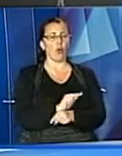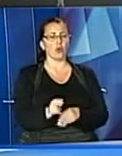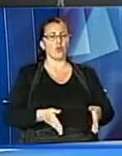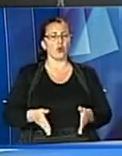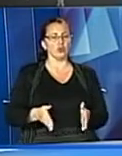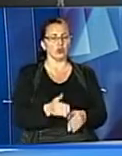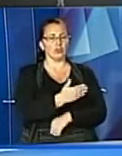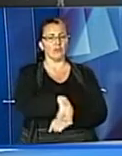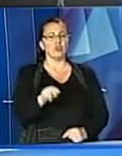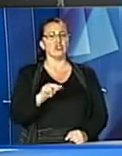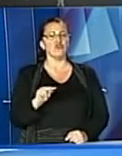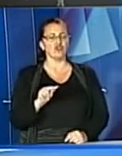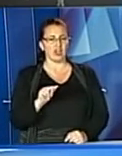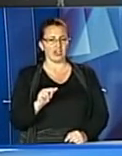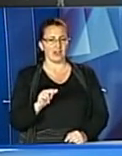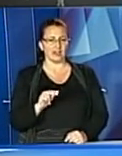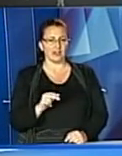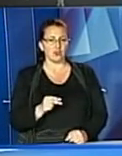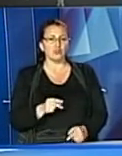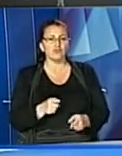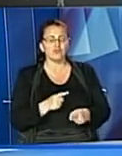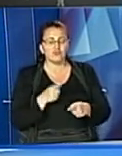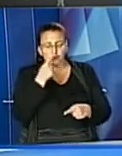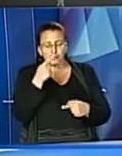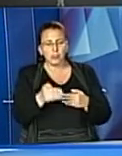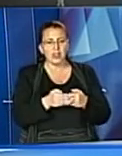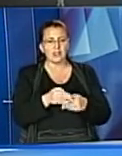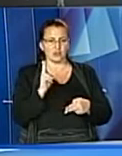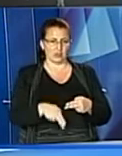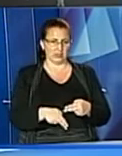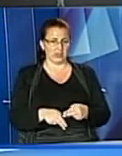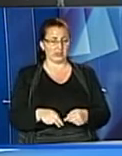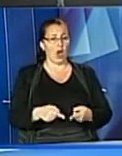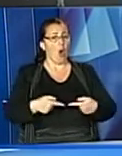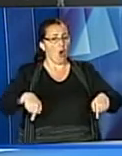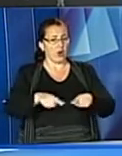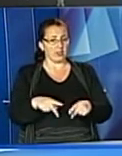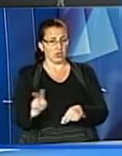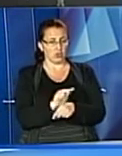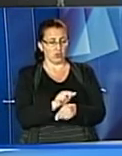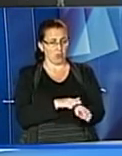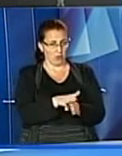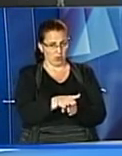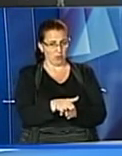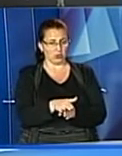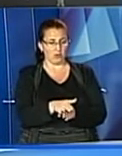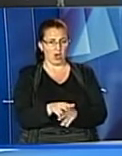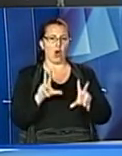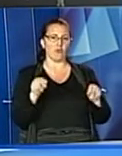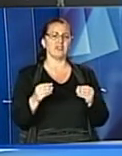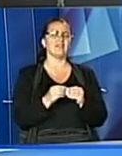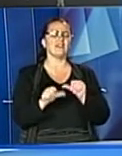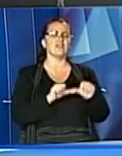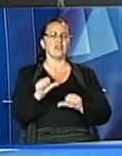дороги на вулиці Чернівецькій на стадії завершення. Компанія-підрядник дає 10-річну гарантію на цю дорогу. Якщо ж через два роки